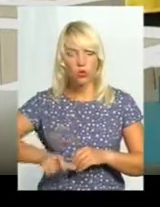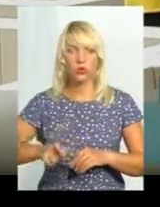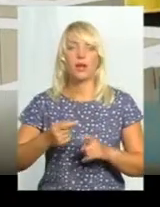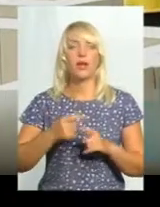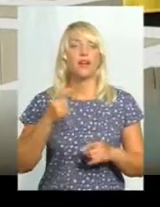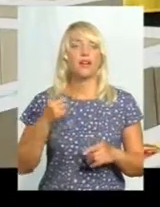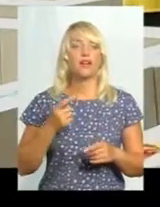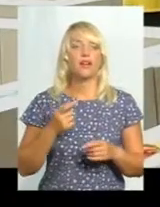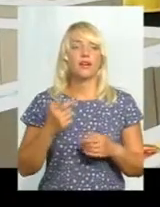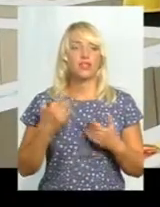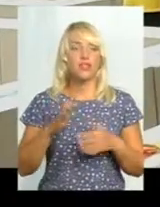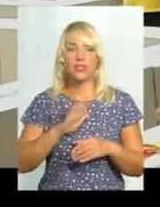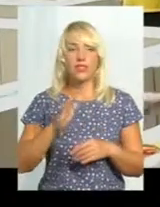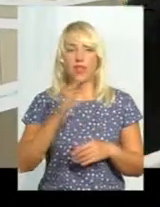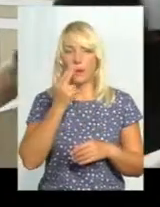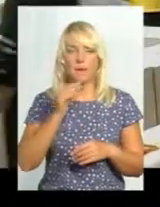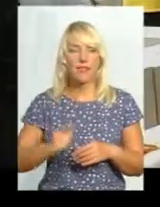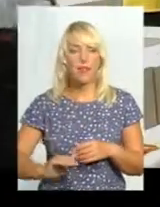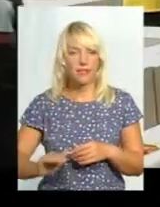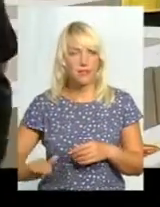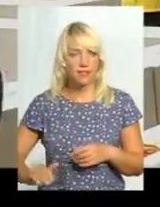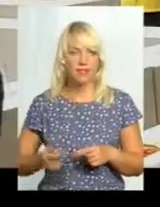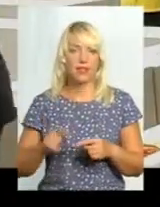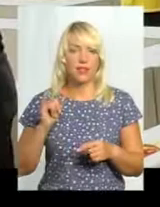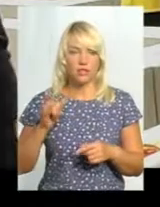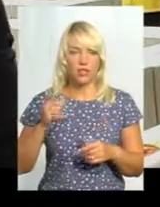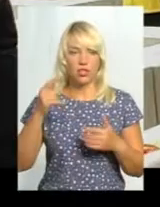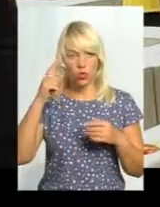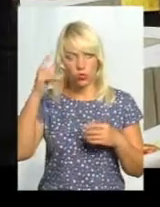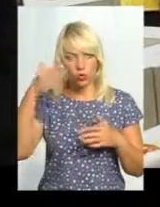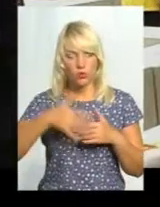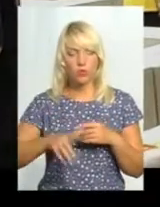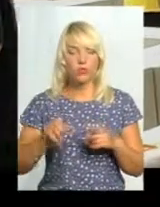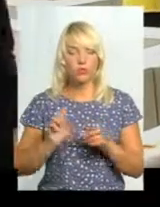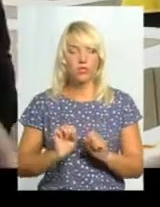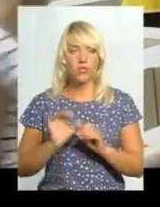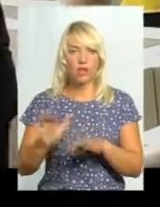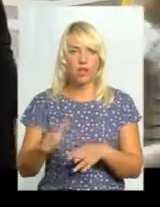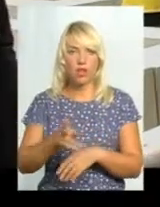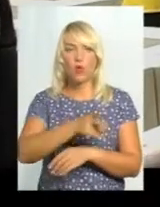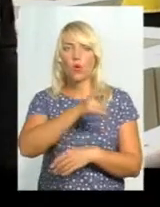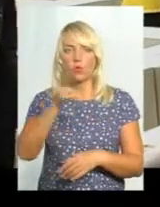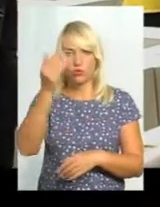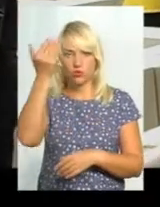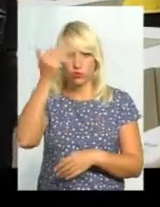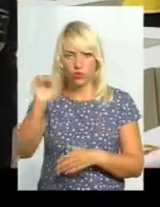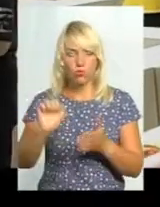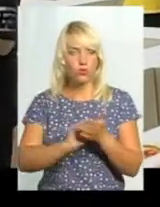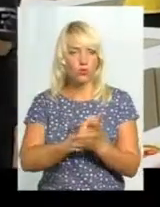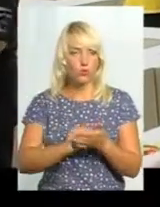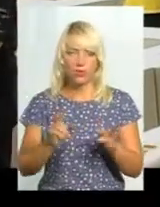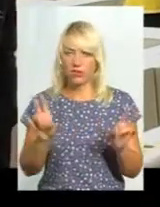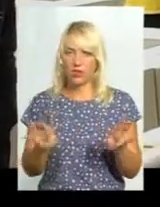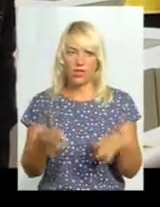Ми вже не маленькі діти і розуміємо, що здавати документи комусь чужому – це не